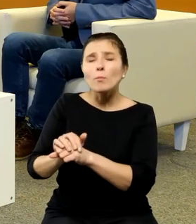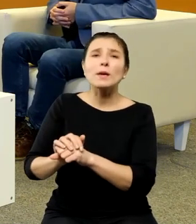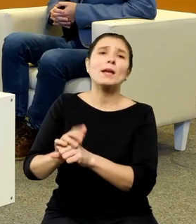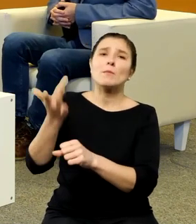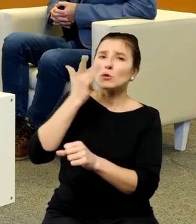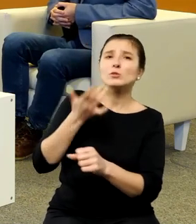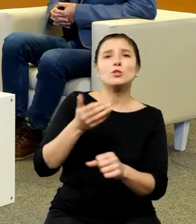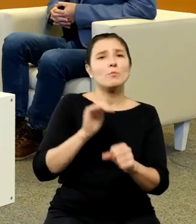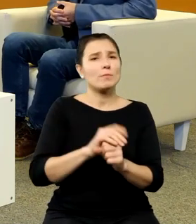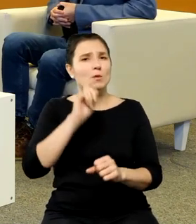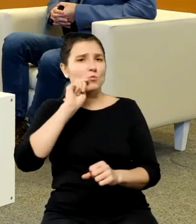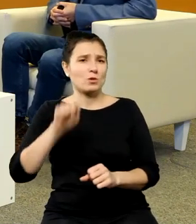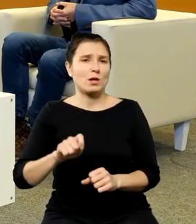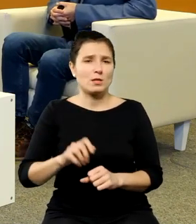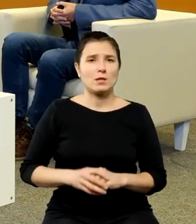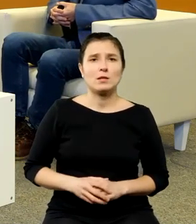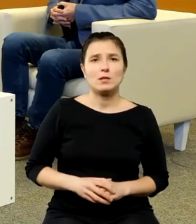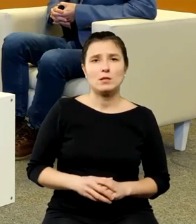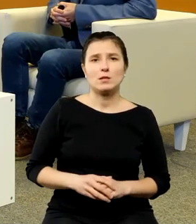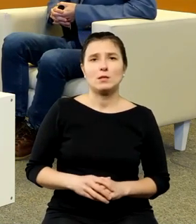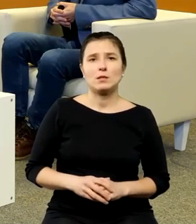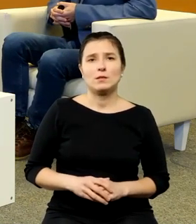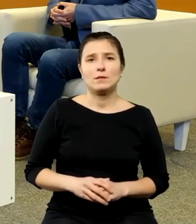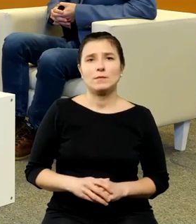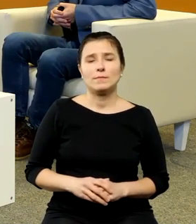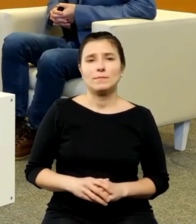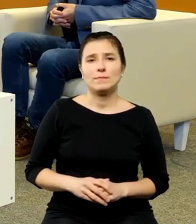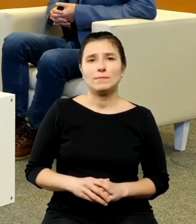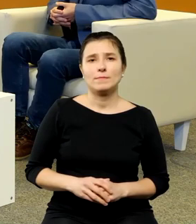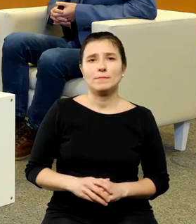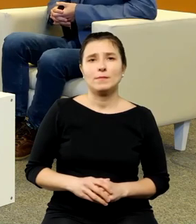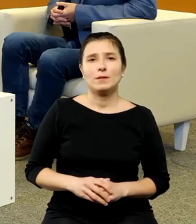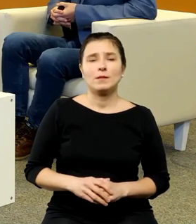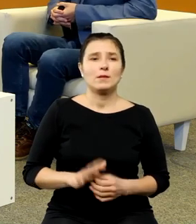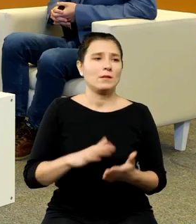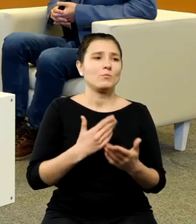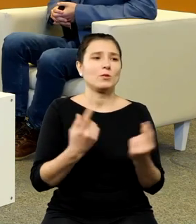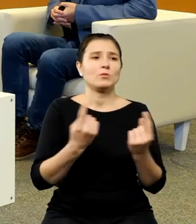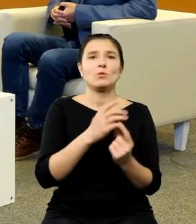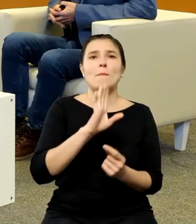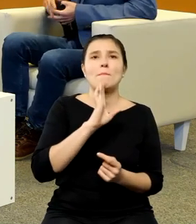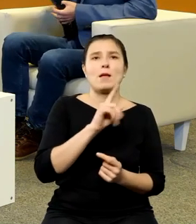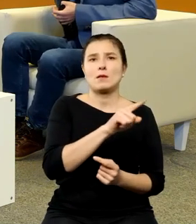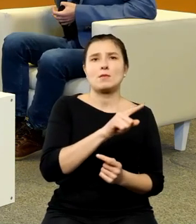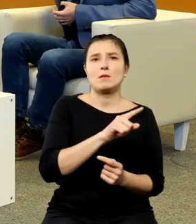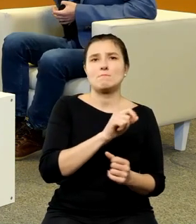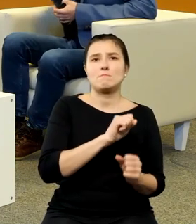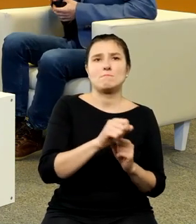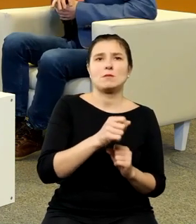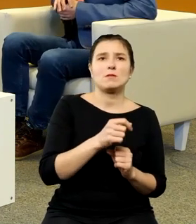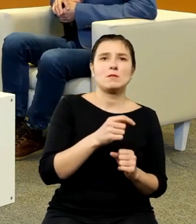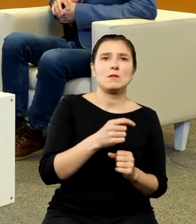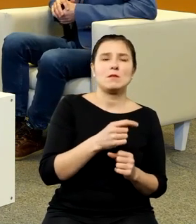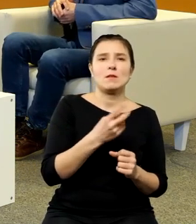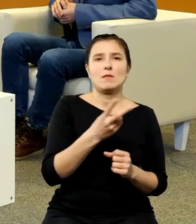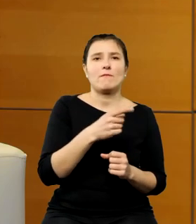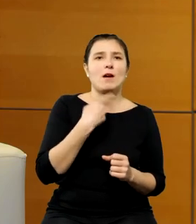może być niemieckojęzycznych Polaków z koro są francuskojęzyczni Belgowie i tak dalej więc oczywiście